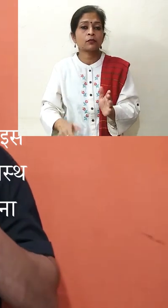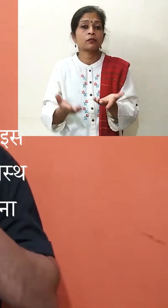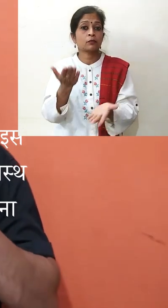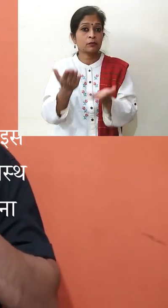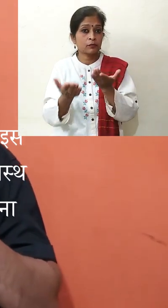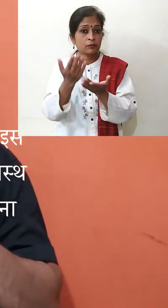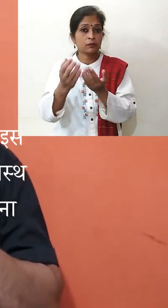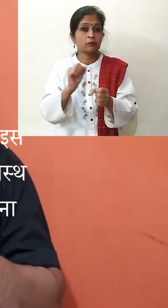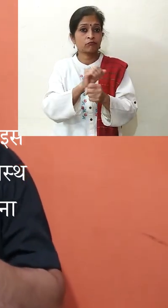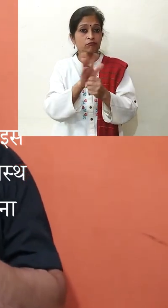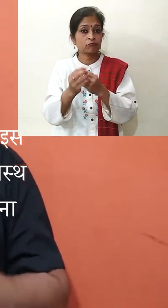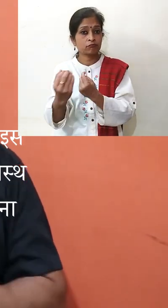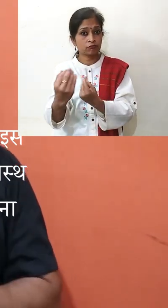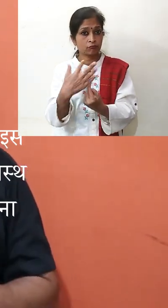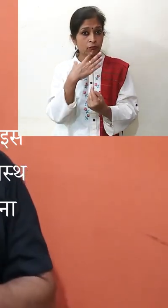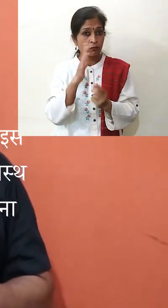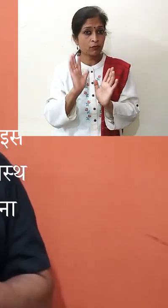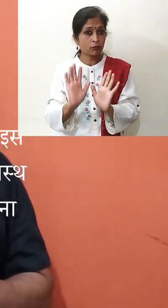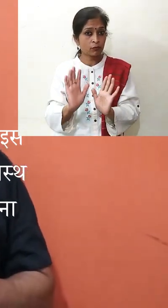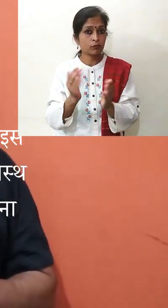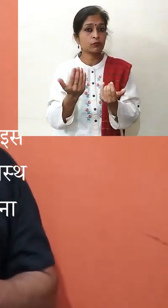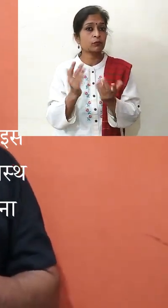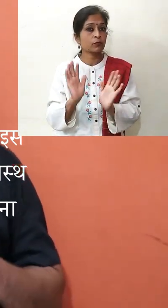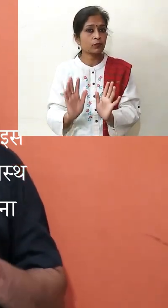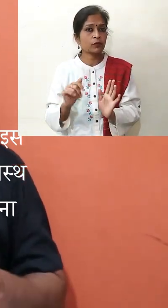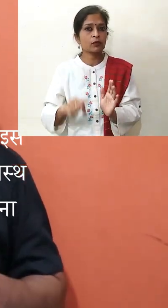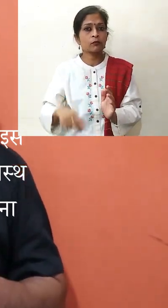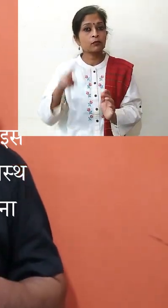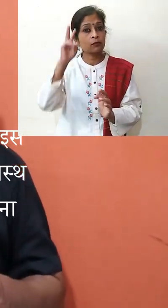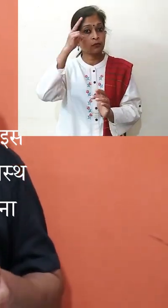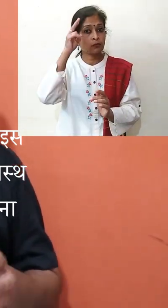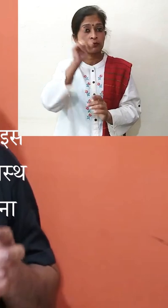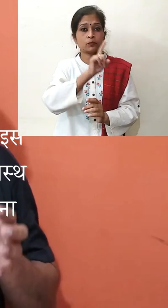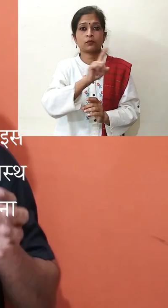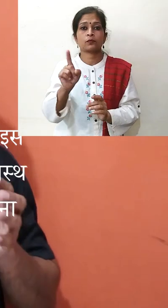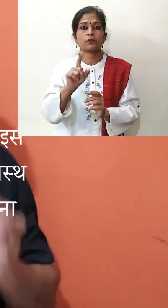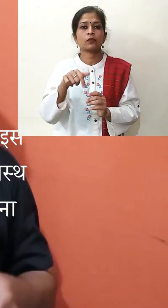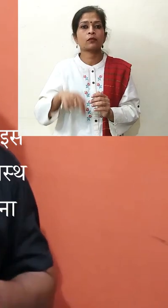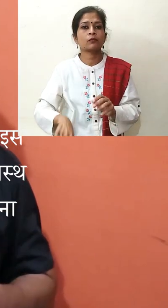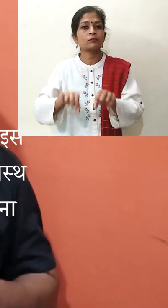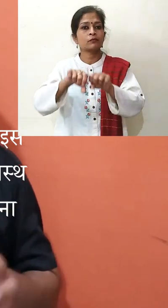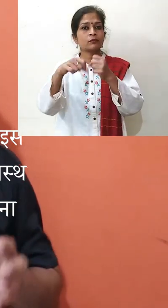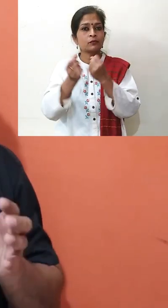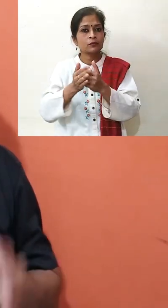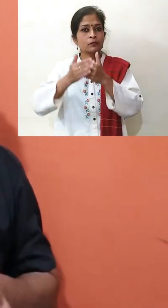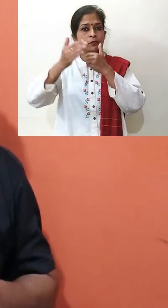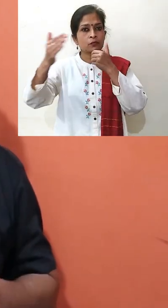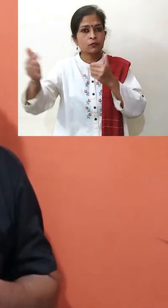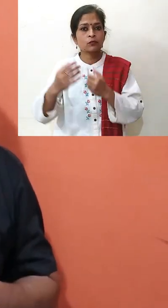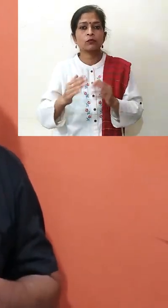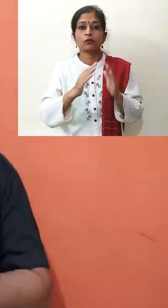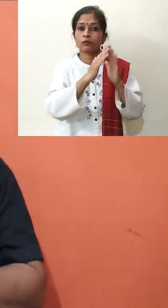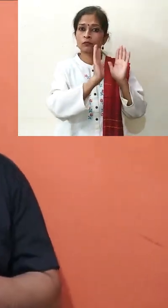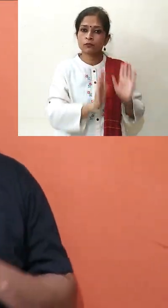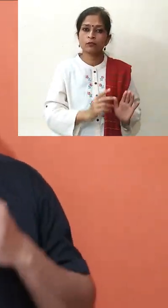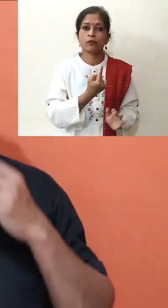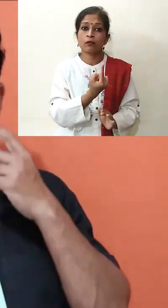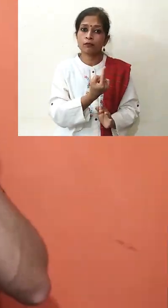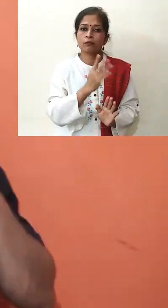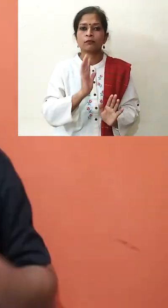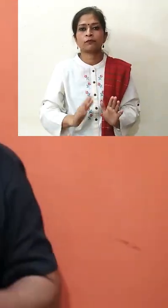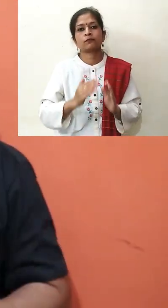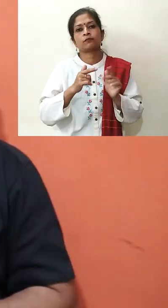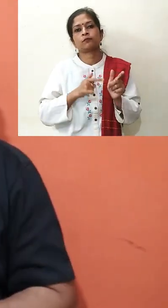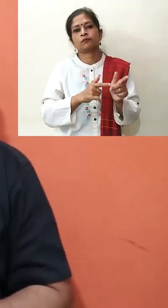उसको यह संक्रमन होने की संभावने बढ़ जाती है। तो इसलिए भ्रह्म में ना रहें, सोशल डिस्टेंसिंग, सोशल आइसोलेशन का पालाइब